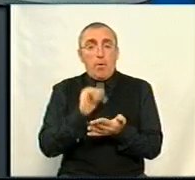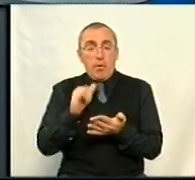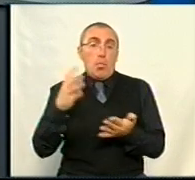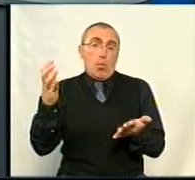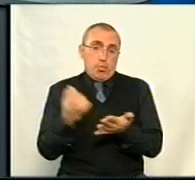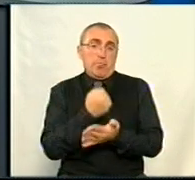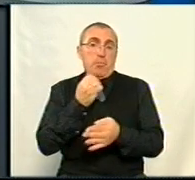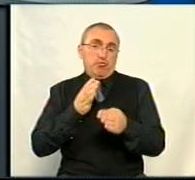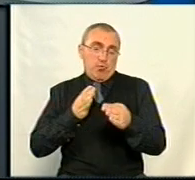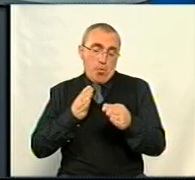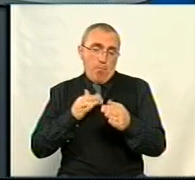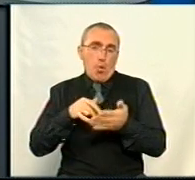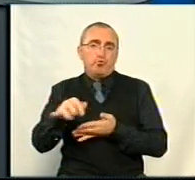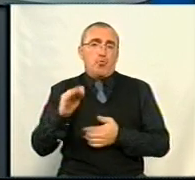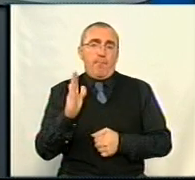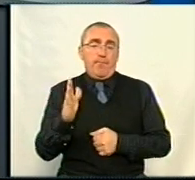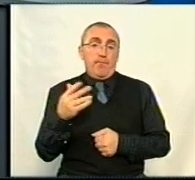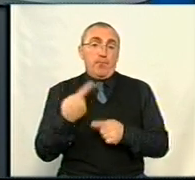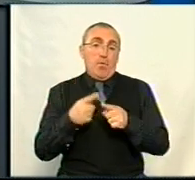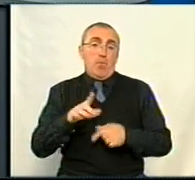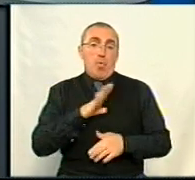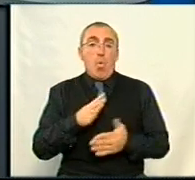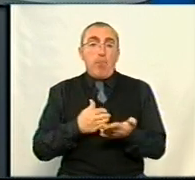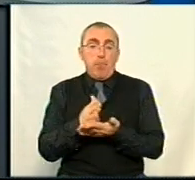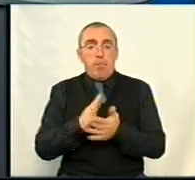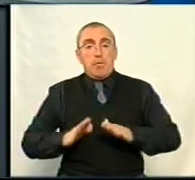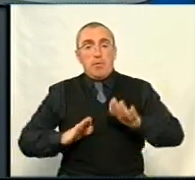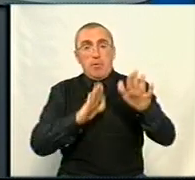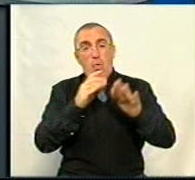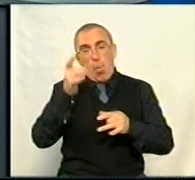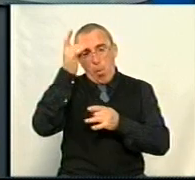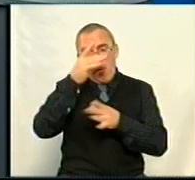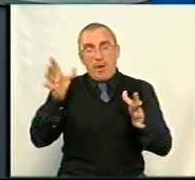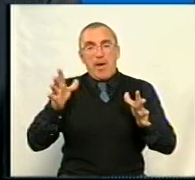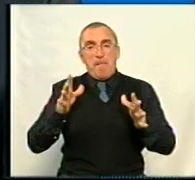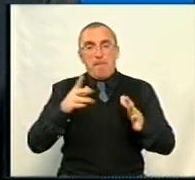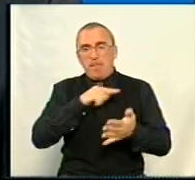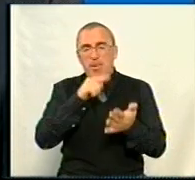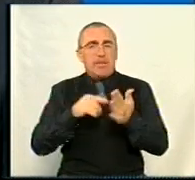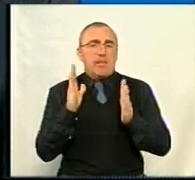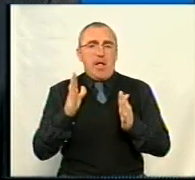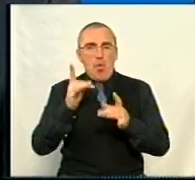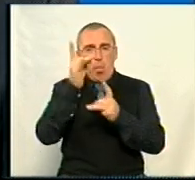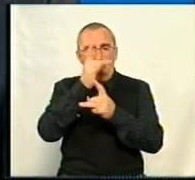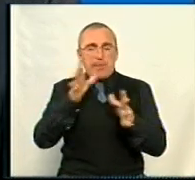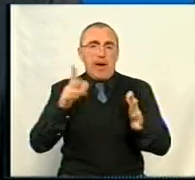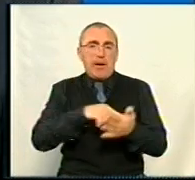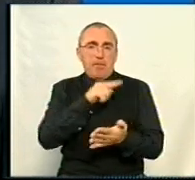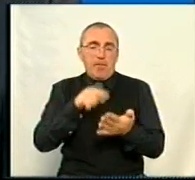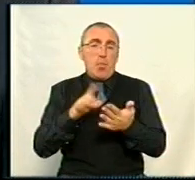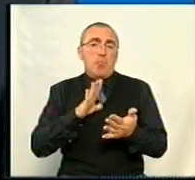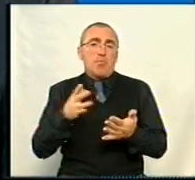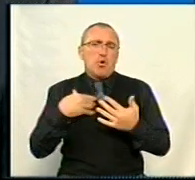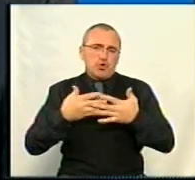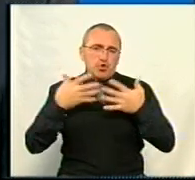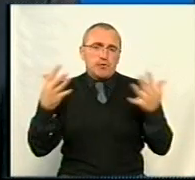успішно пройшов. Тому була посада заступника з гуманітарних питань, але це не тільки з гуманітарних питань, в мене був